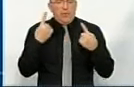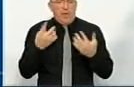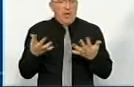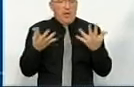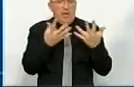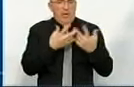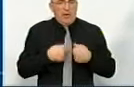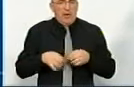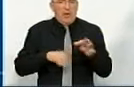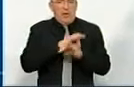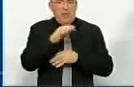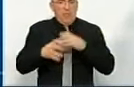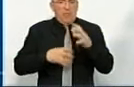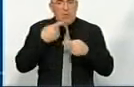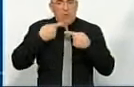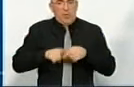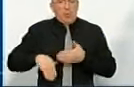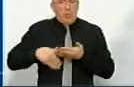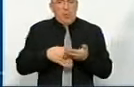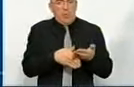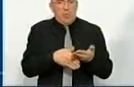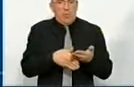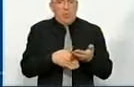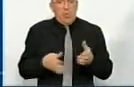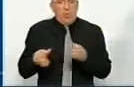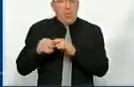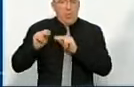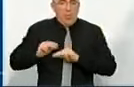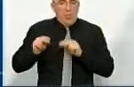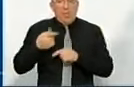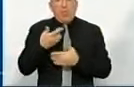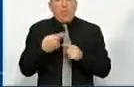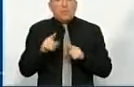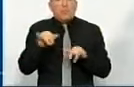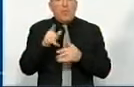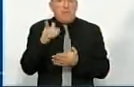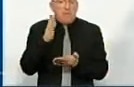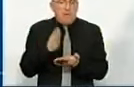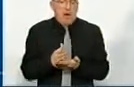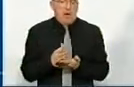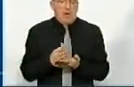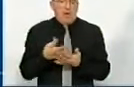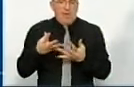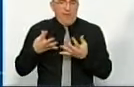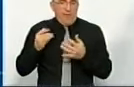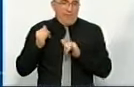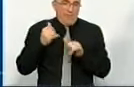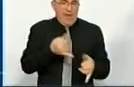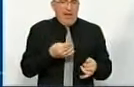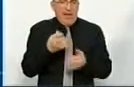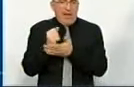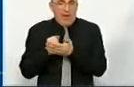кількість проєктів міжнародної технічної допомоги. Колеги, ось куди ви маєте вливати ресурси,